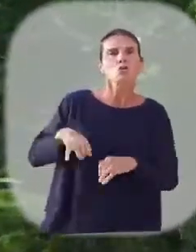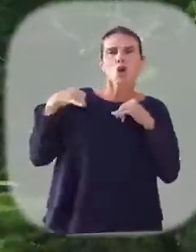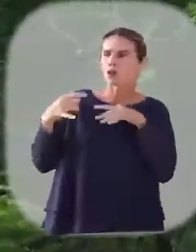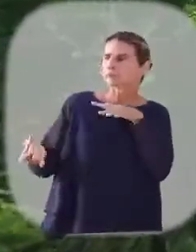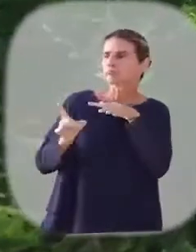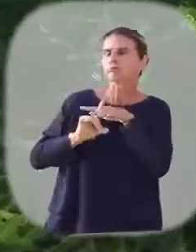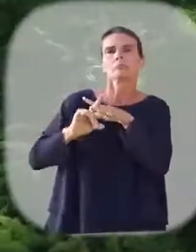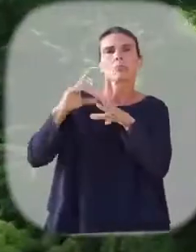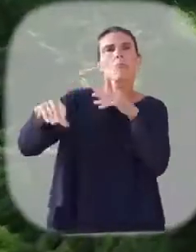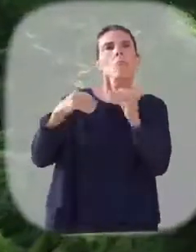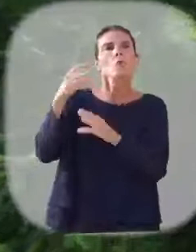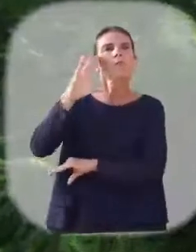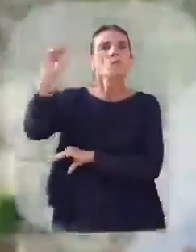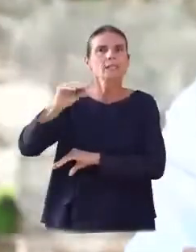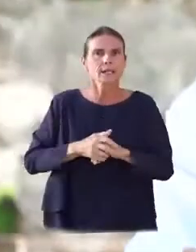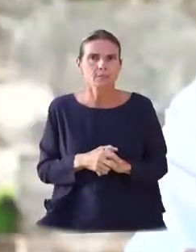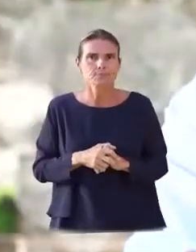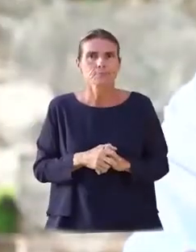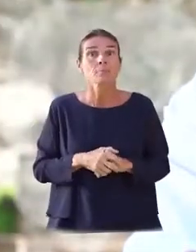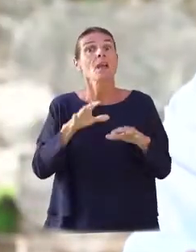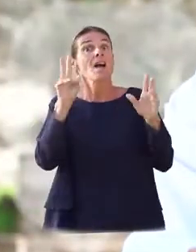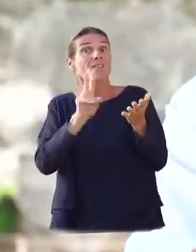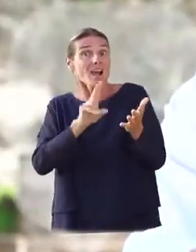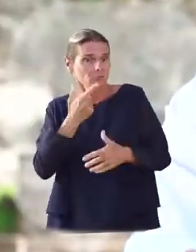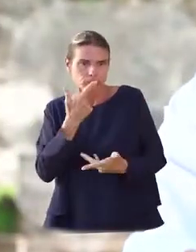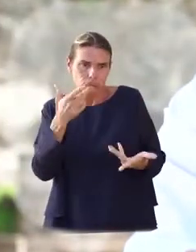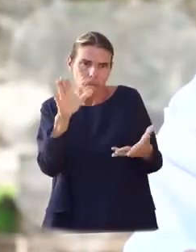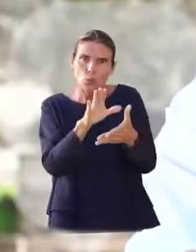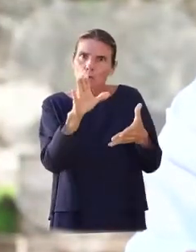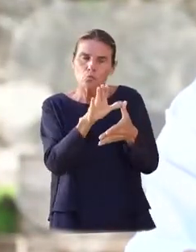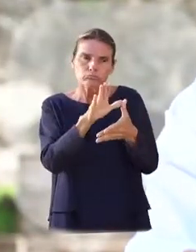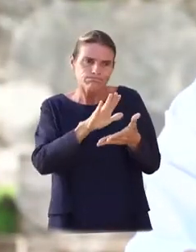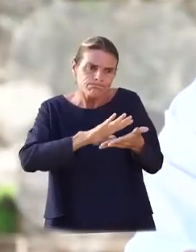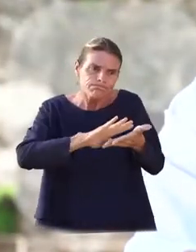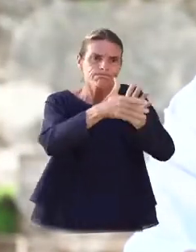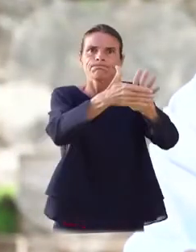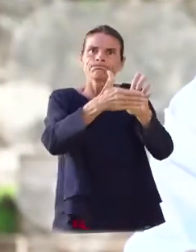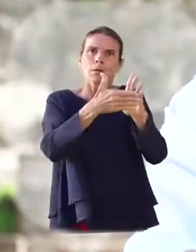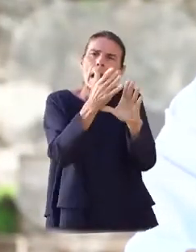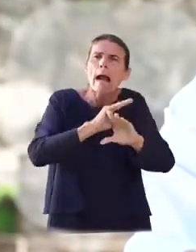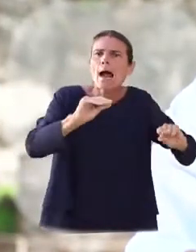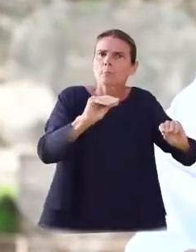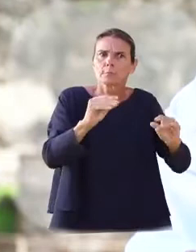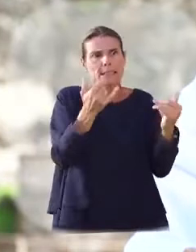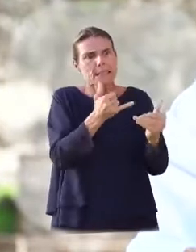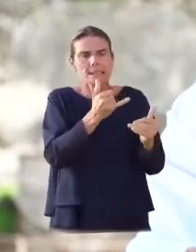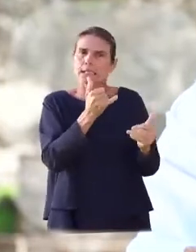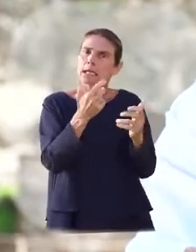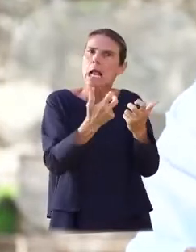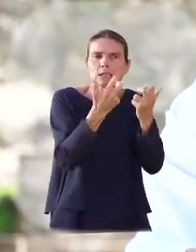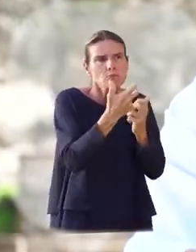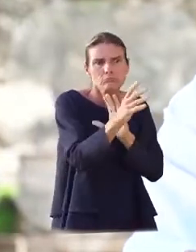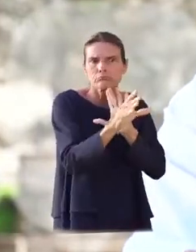en insertion professionnelle. Bâtir sereinement la Guadeloupe, c'est ce dont il s'agit ici.